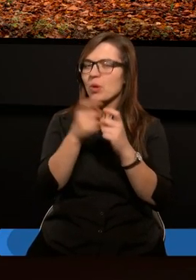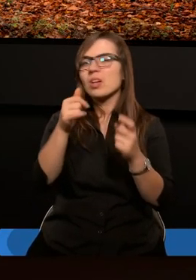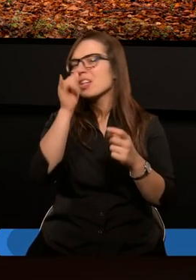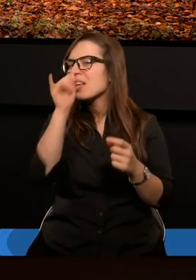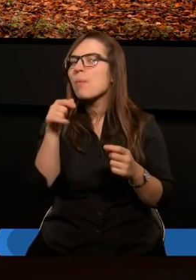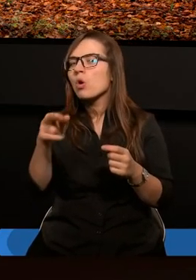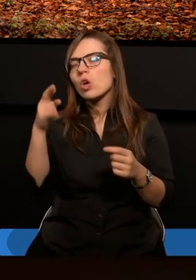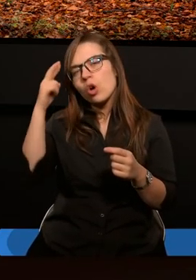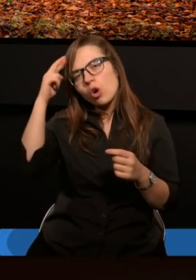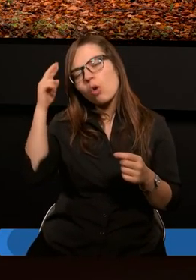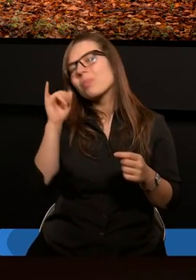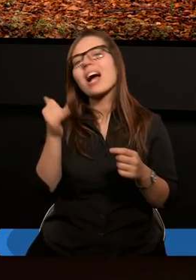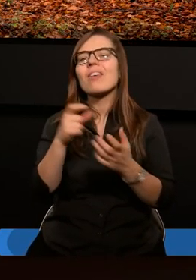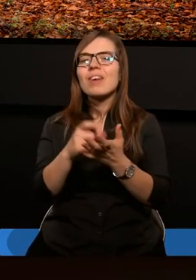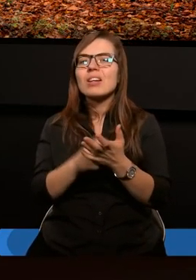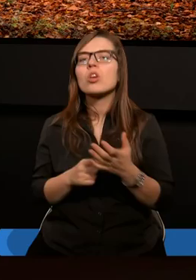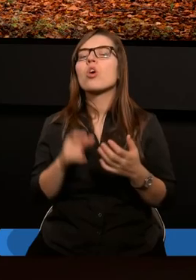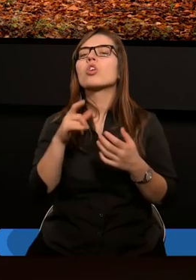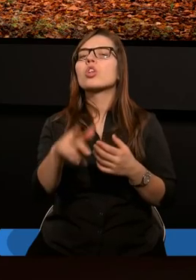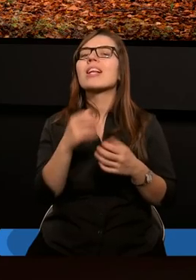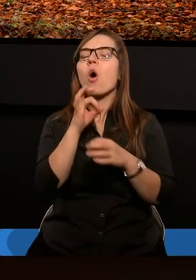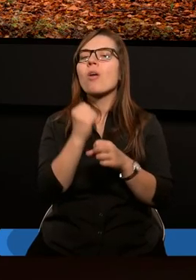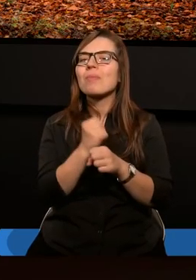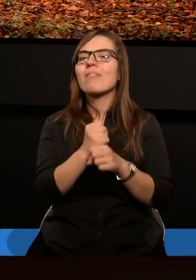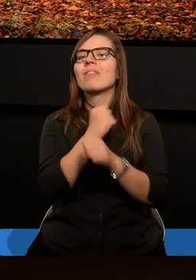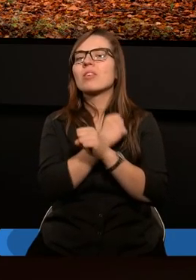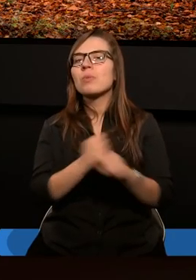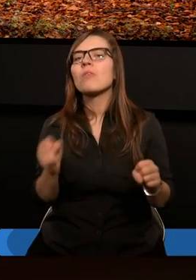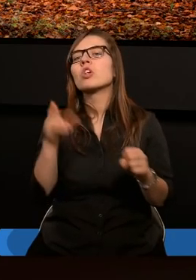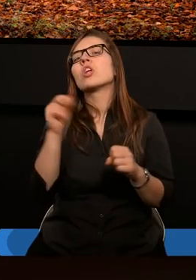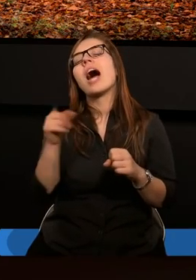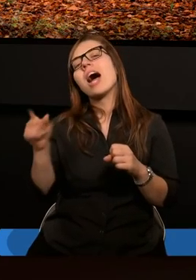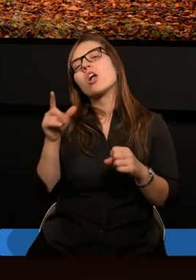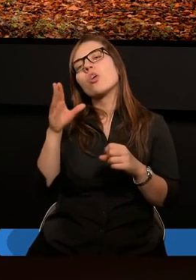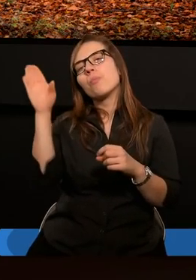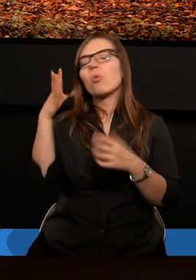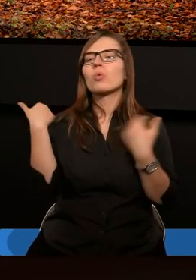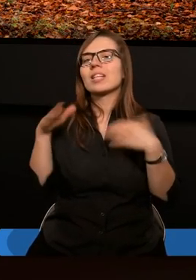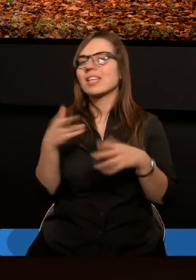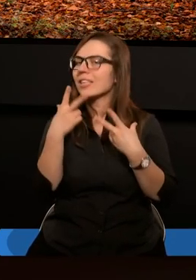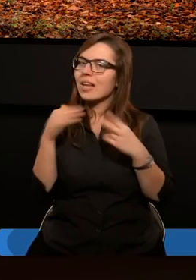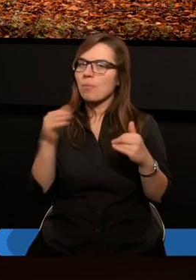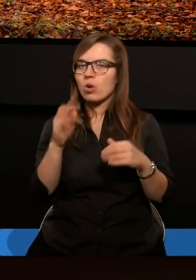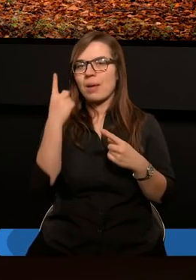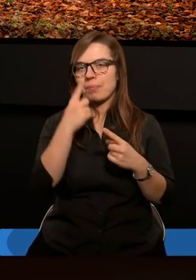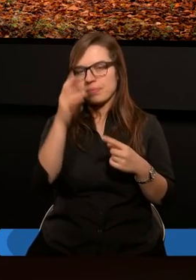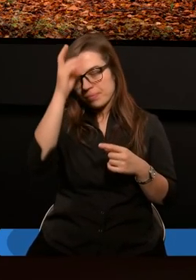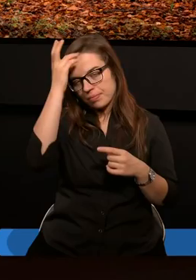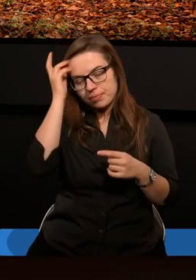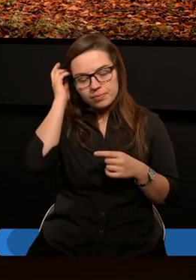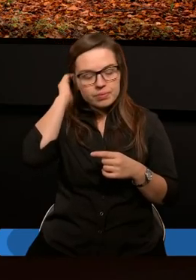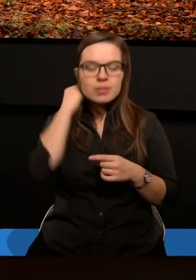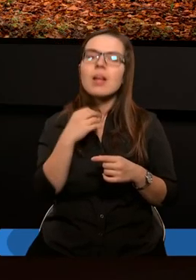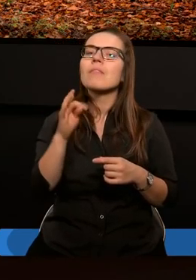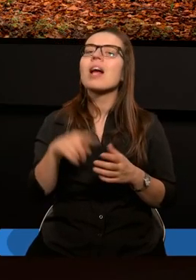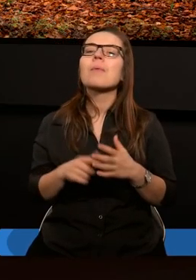rozumieć jako wersetów, które kogokolwiek by od zbawienia odcinały. W takim